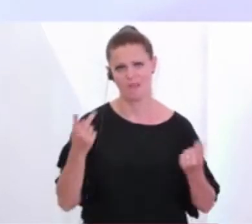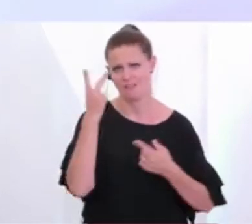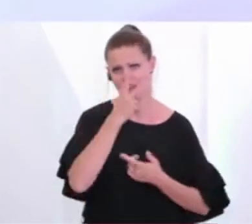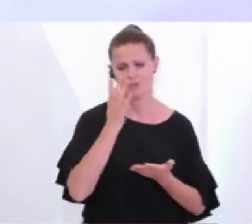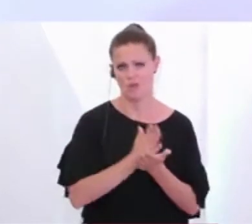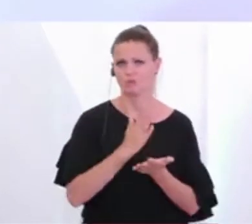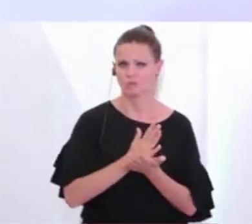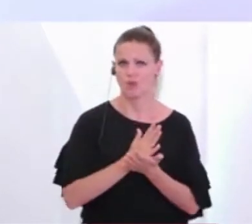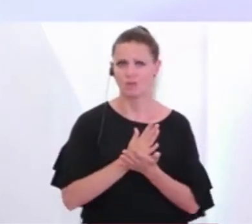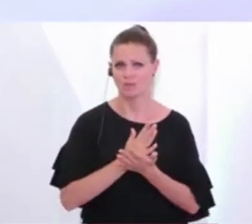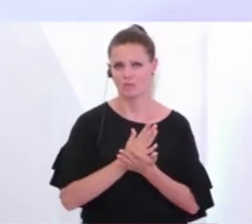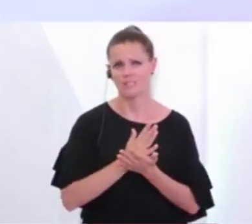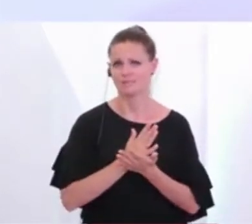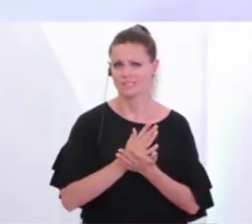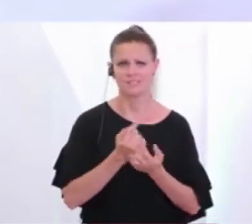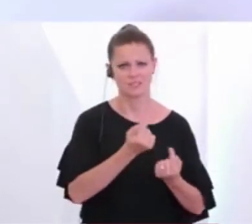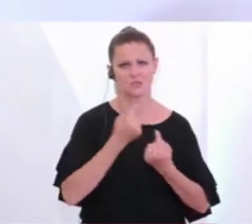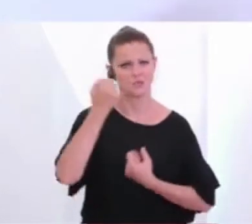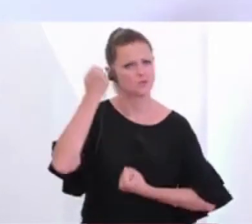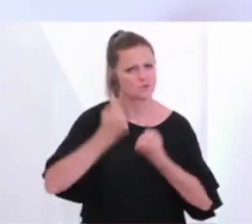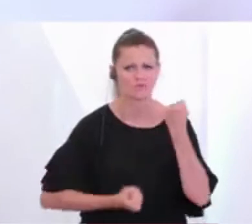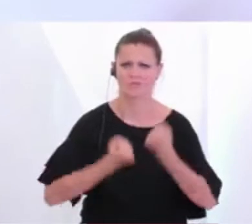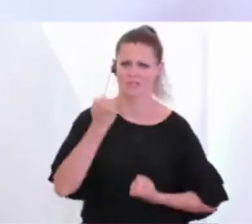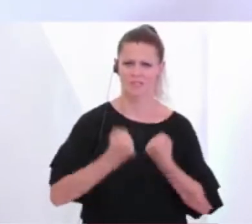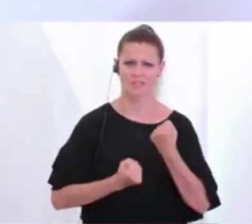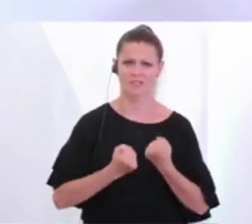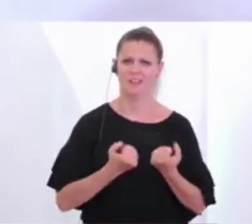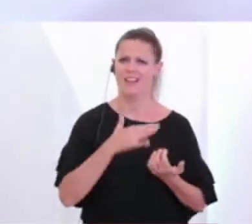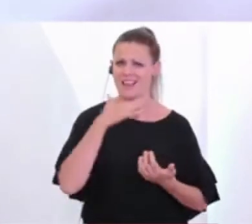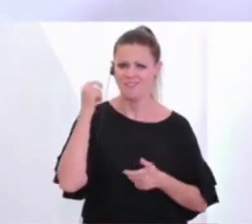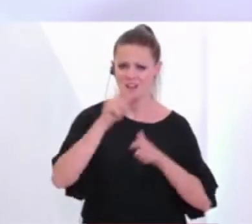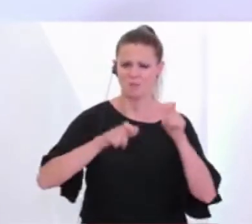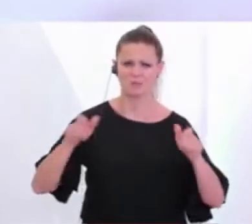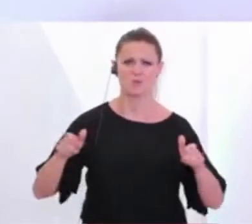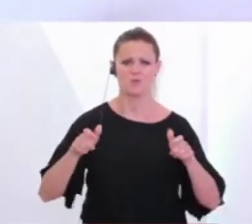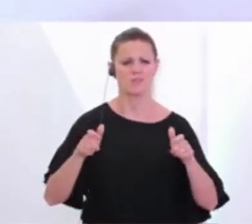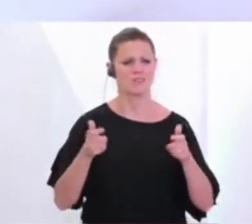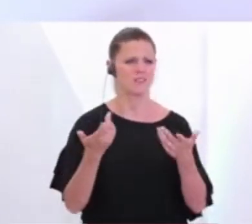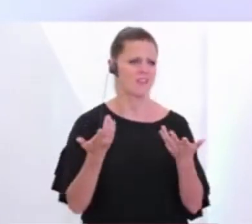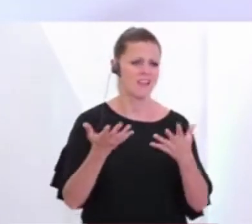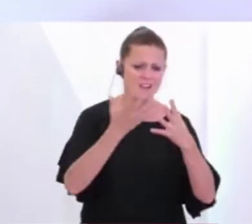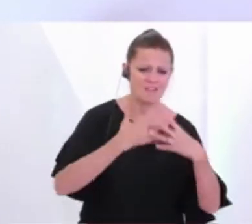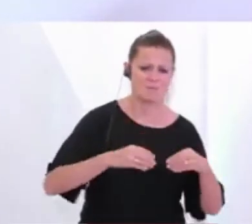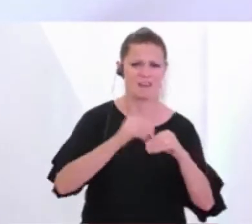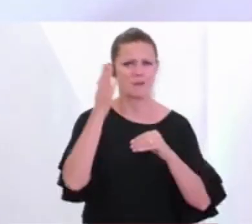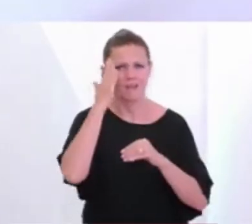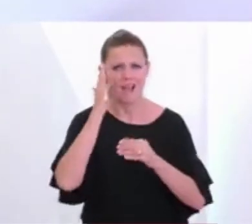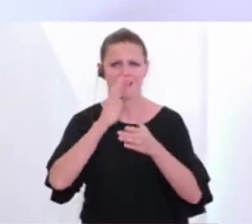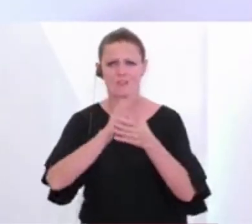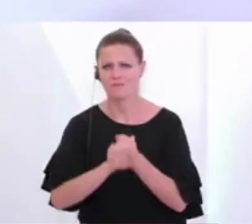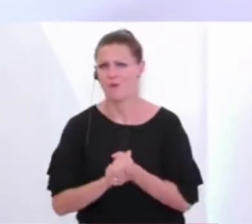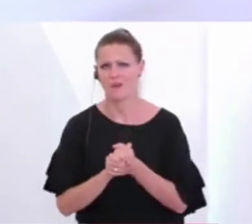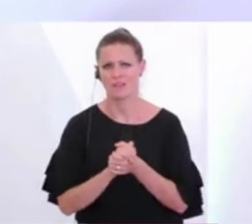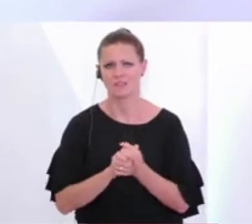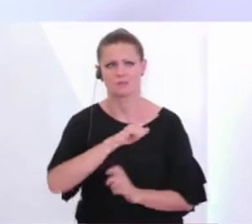dass die Situation vielfach nicht einfach ist. Ich verstehe, dass da viele Menschen auch ihre Familien, ihre Freunde, ihre Bekannten schon lange nicht mehr gesehen haben,